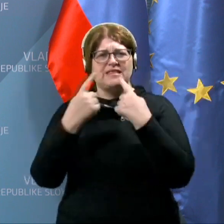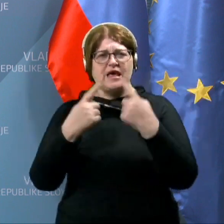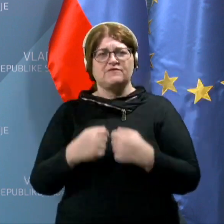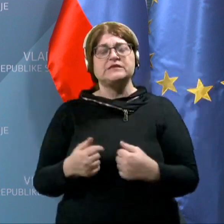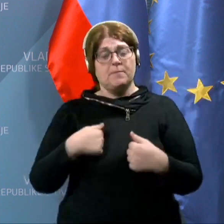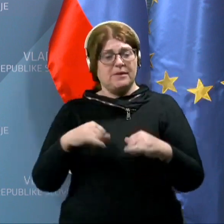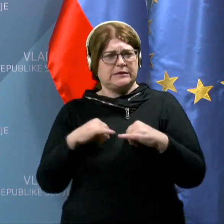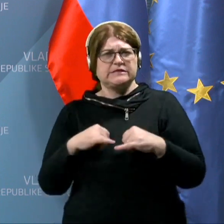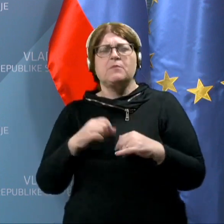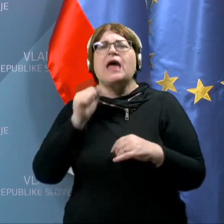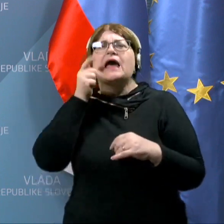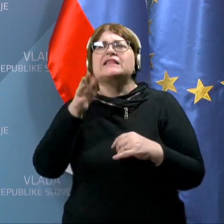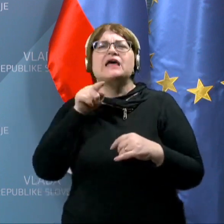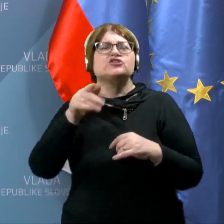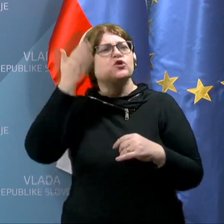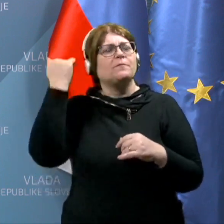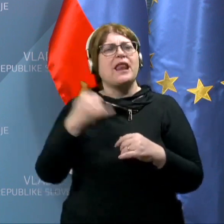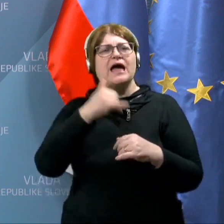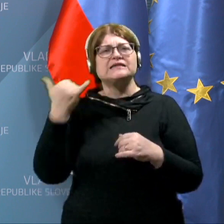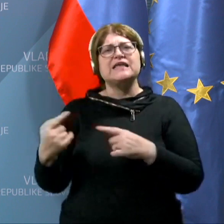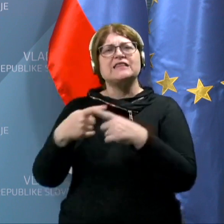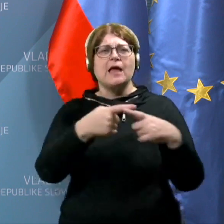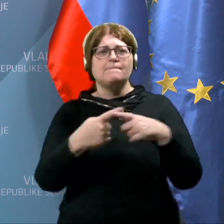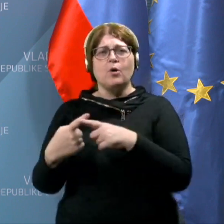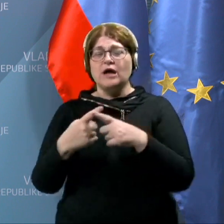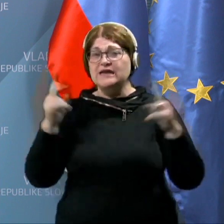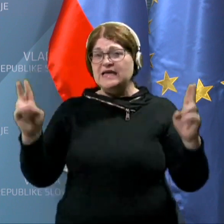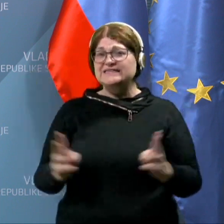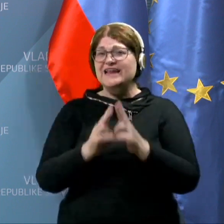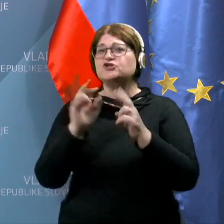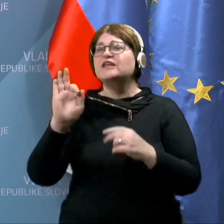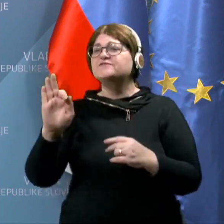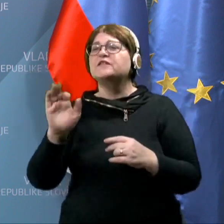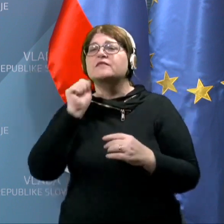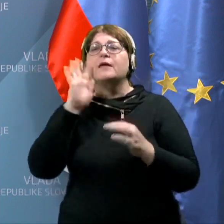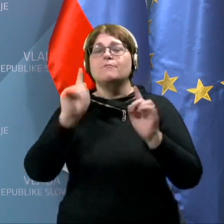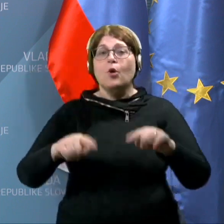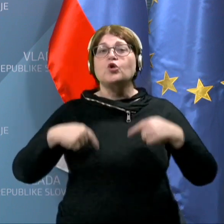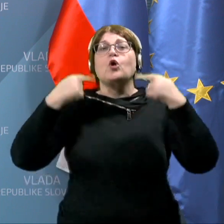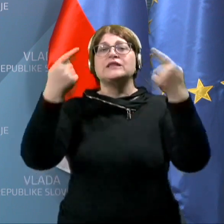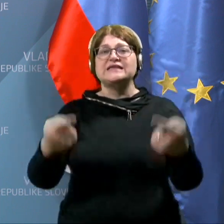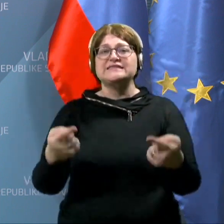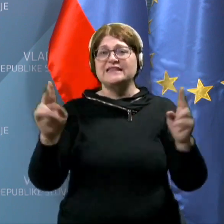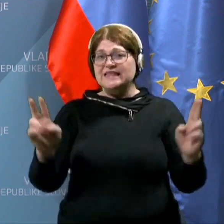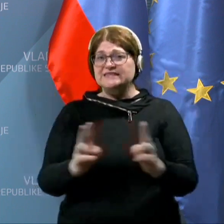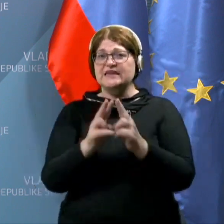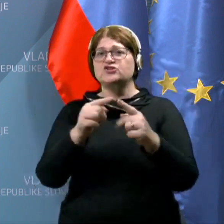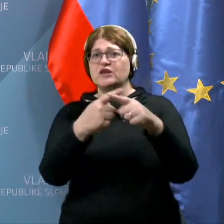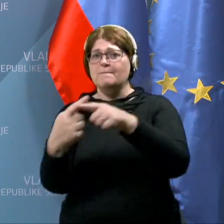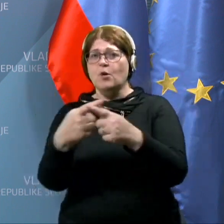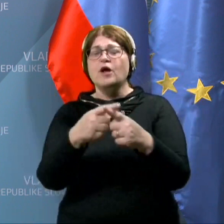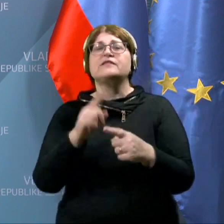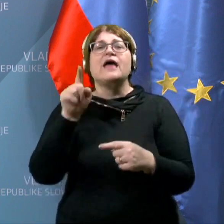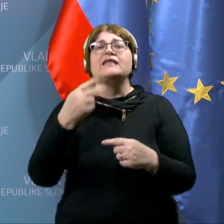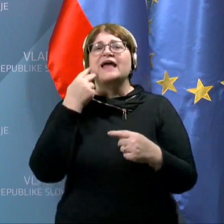najprej, kdaj so bila zadnja pogajanja, srečanje s Fidesom in kdaj bo naslednja pogajanja, naslednje srečanje. In pa